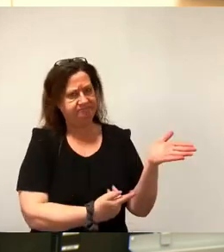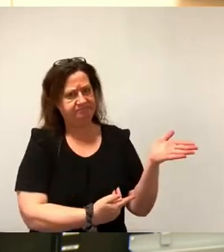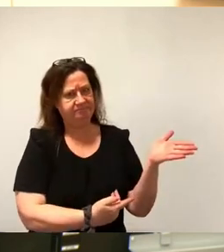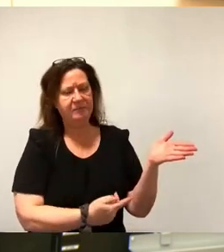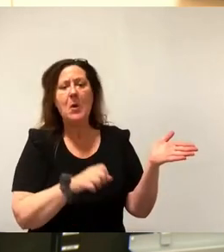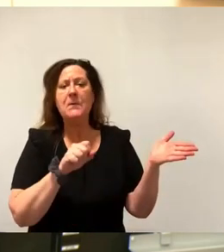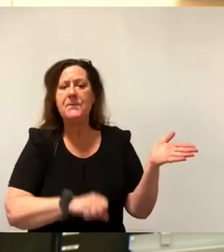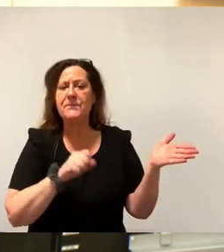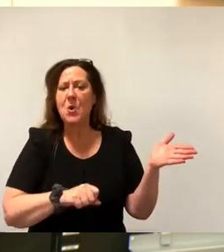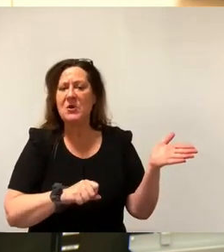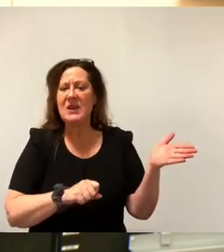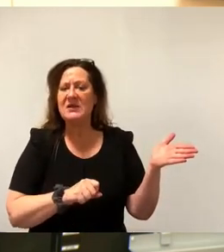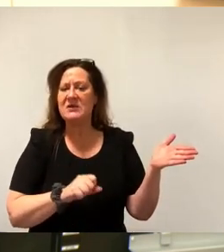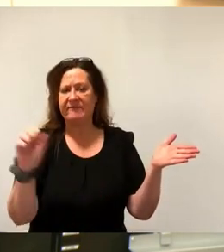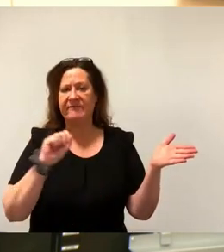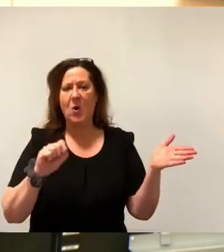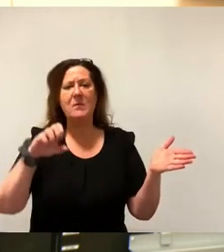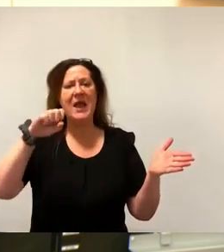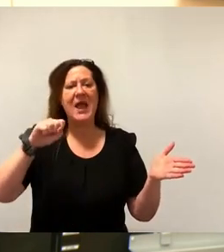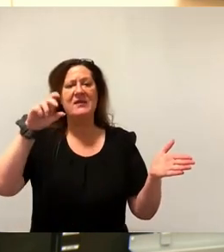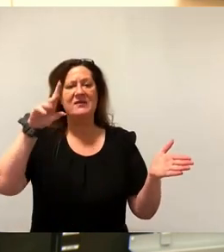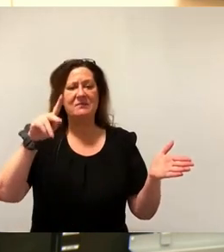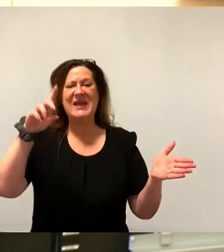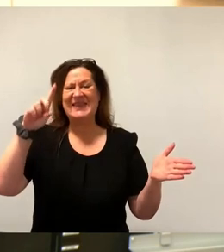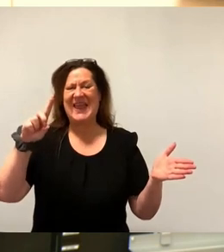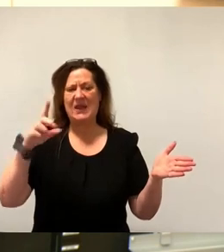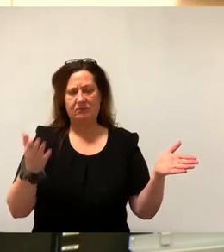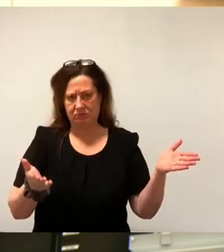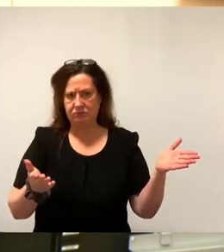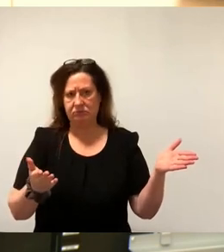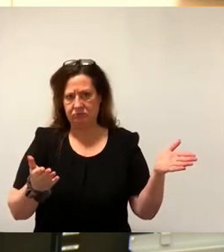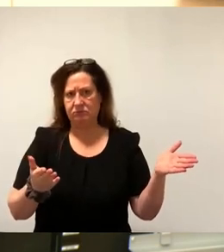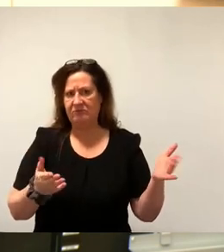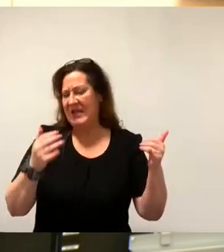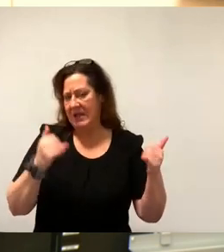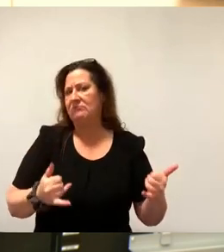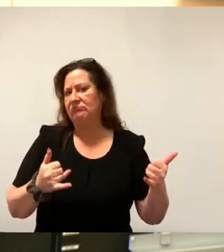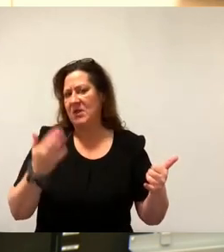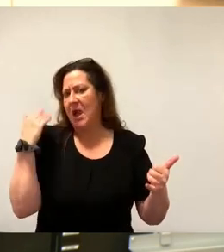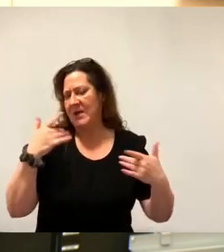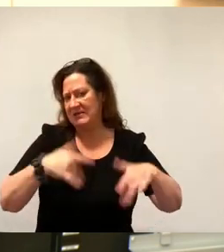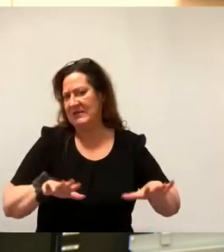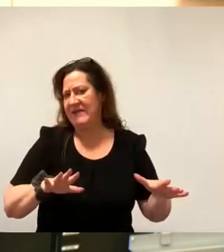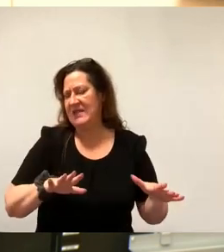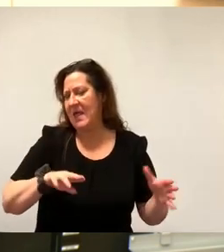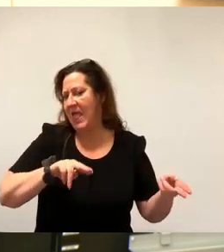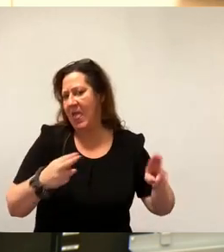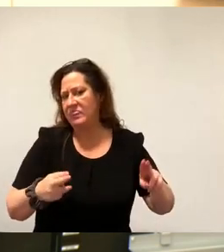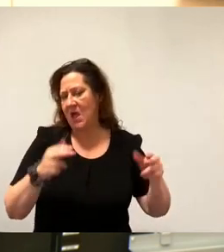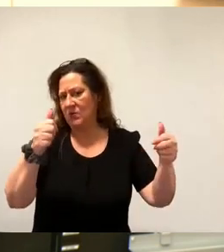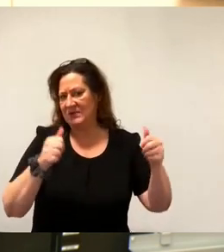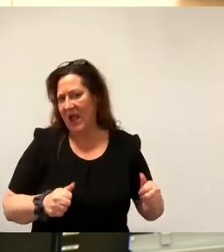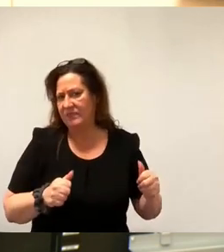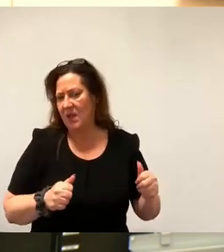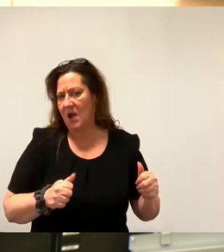durch die SPD-Fraktion. Denn es war die SPD-Fraktion, die damals über einen Änderungsantrag zu einer WED-Finanzierungsvorlage dafür gesorgt